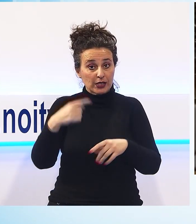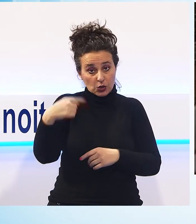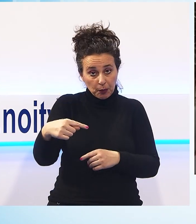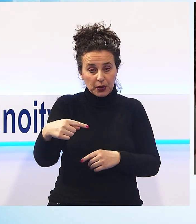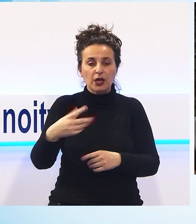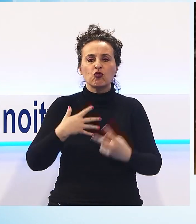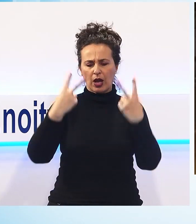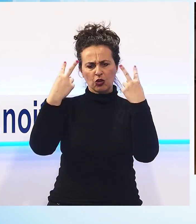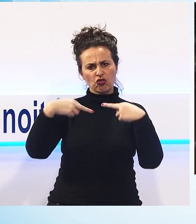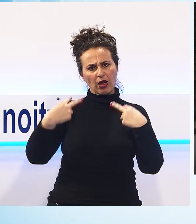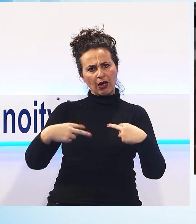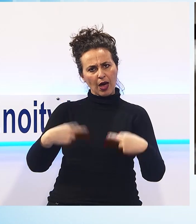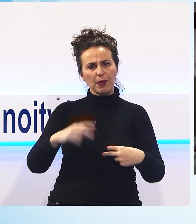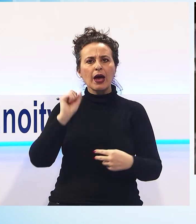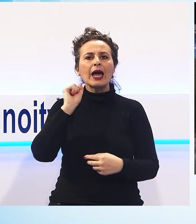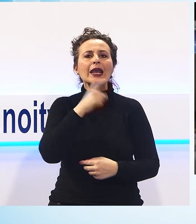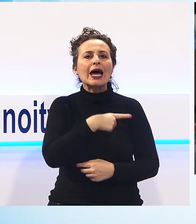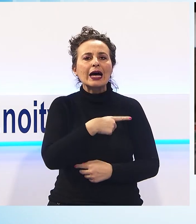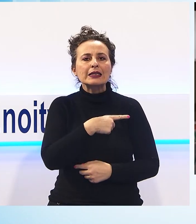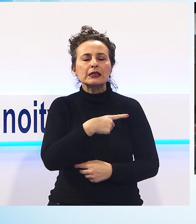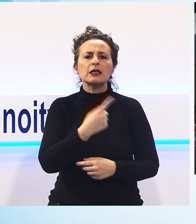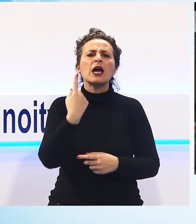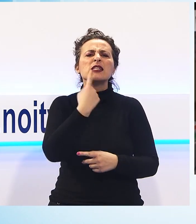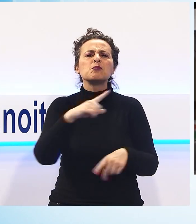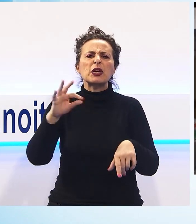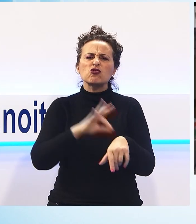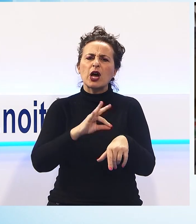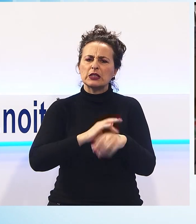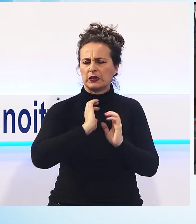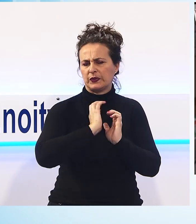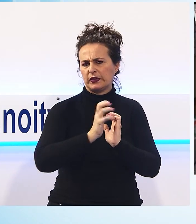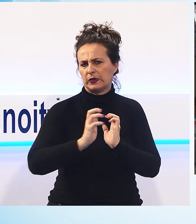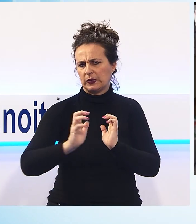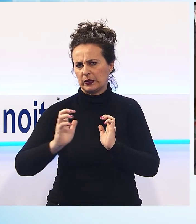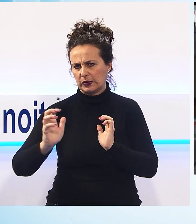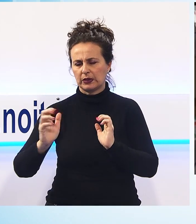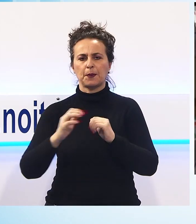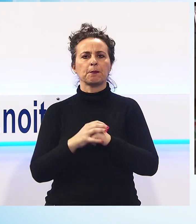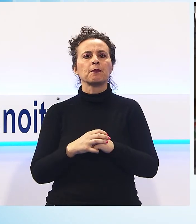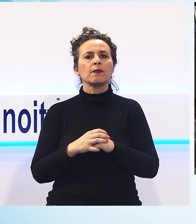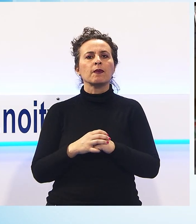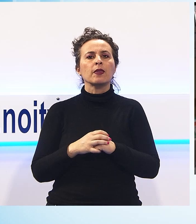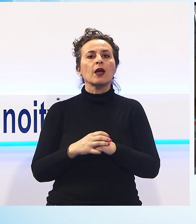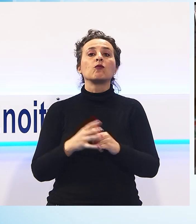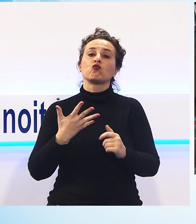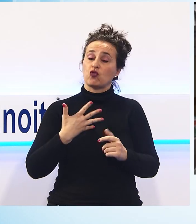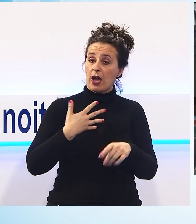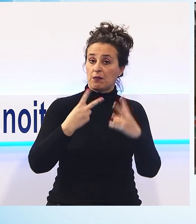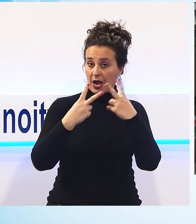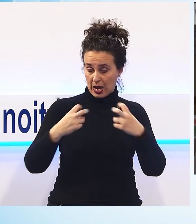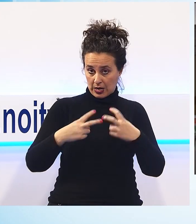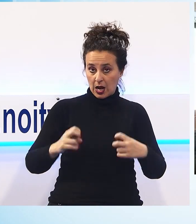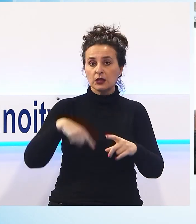gli specialisti del settore che saranno presenti nelle sale del Palazzo di Piazza San Martino. Accanto alla parte relativa agli esami